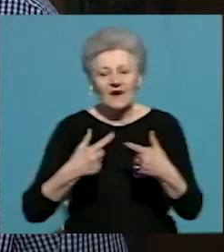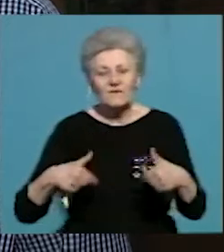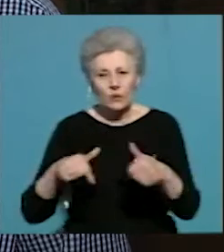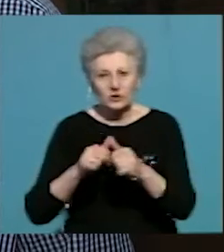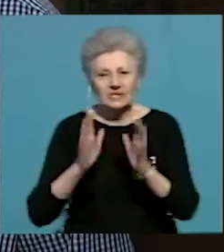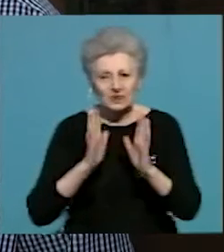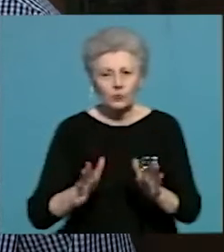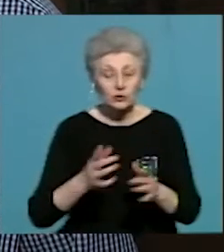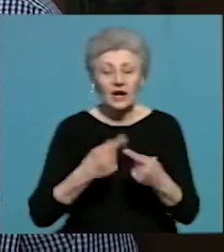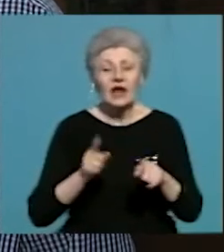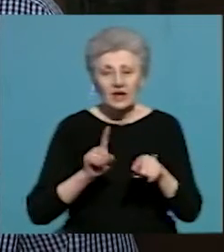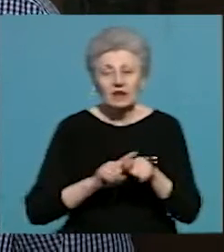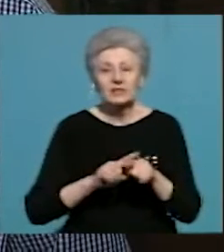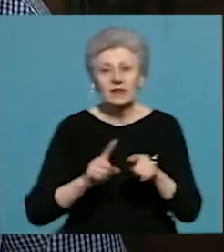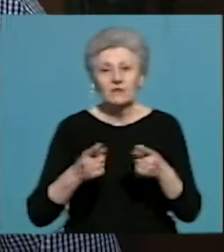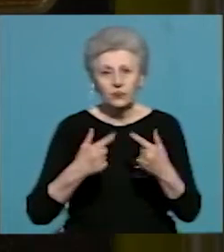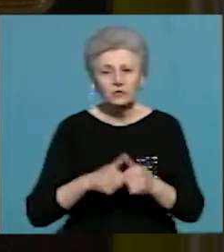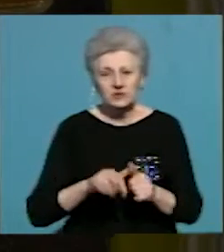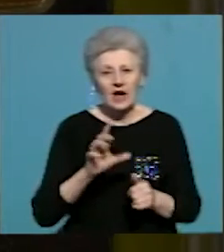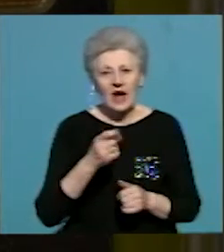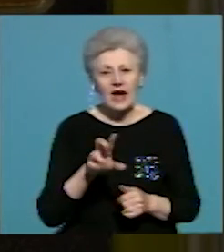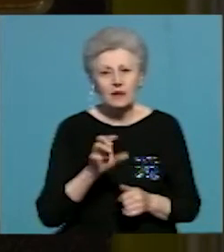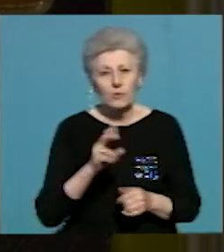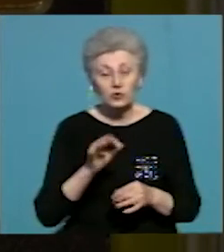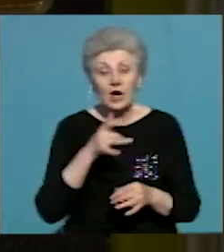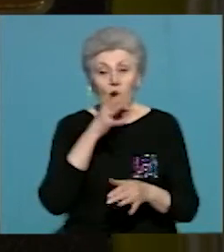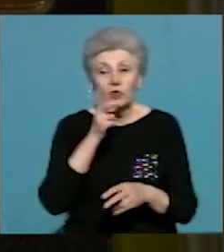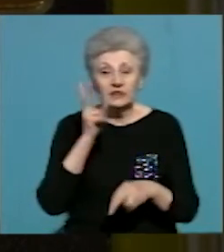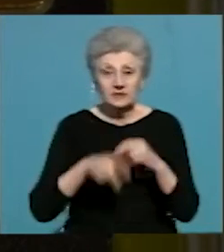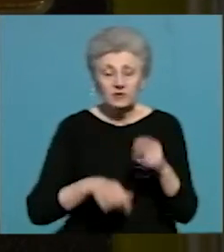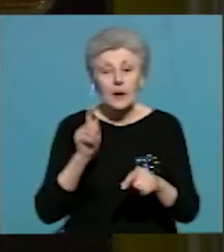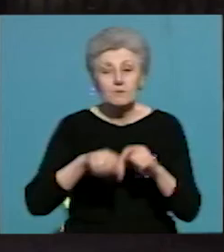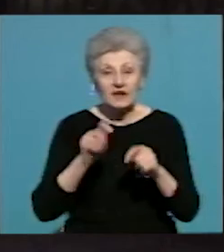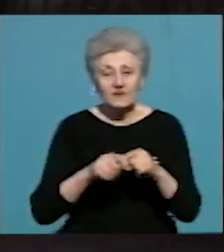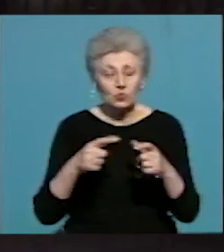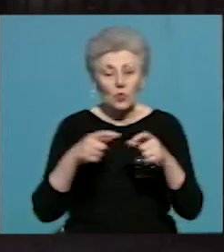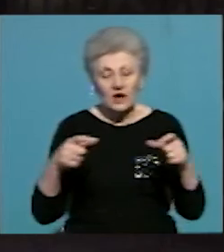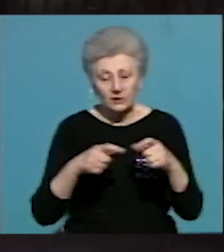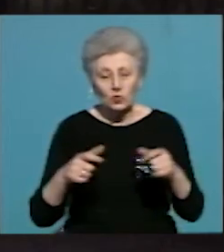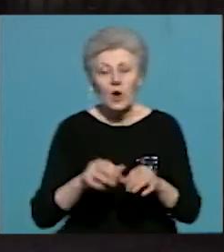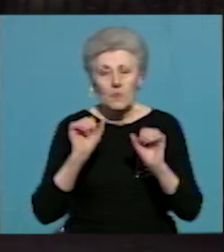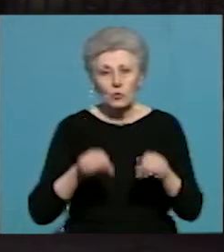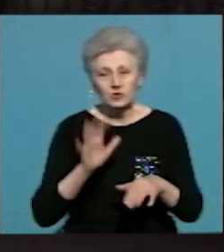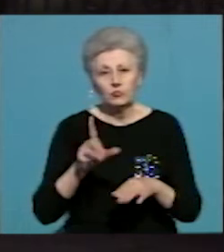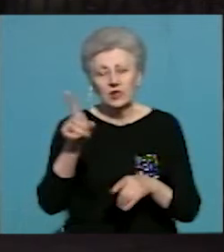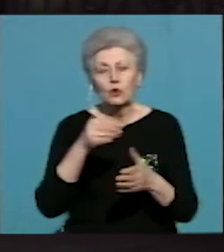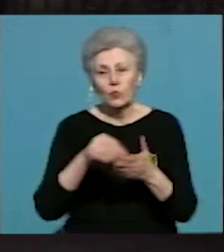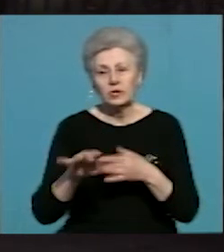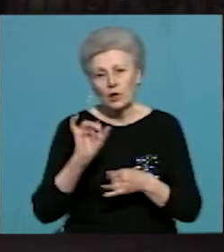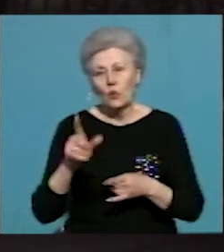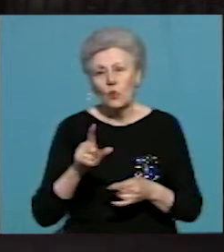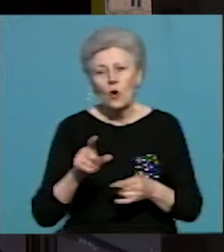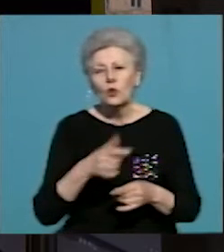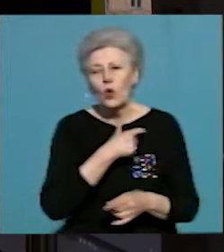і відповідно функціоналу в ці айбокси. Коли завершать тестування транспортних карток, їх можна буде купити у кондуктора, каже